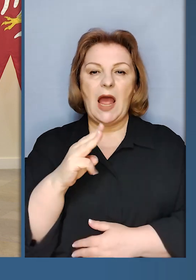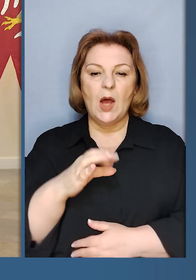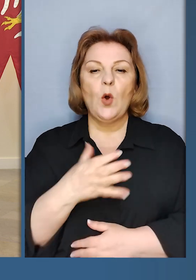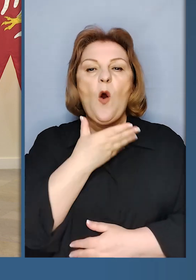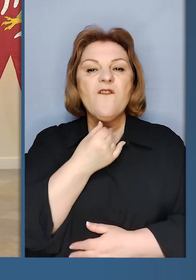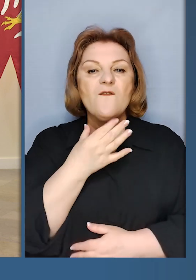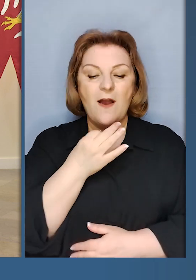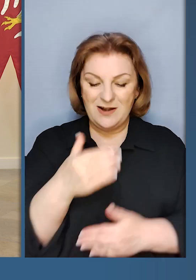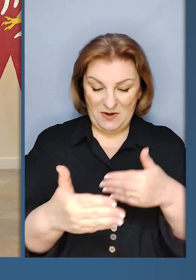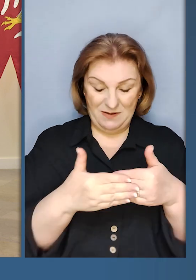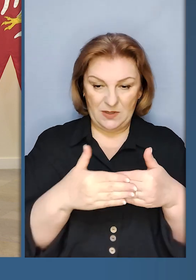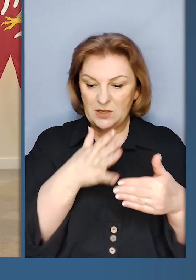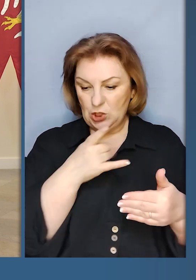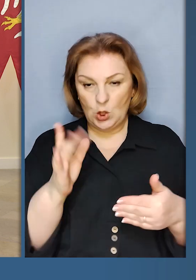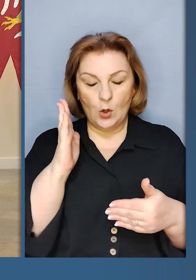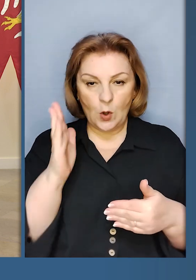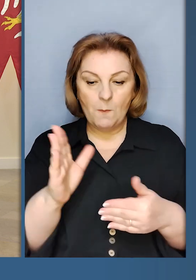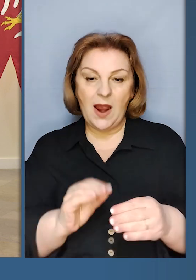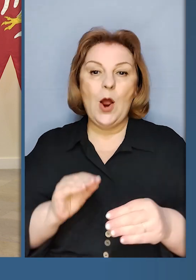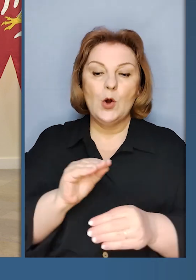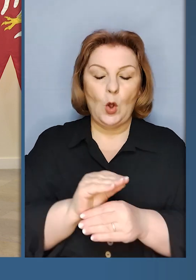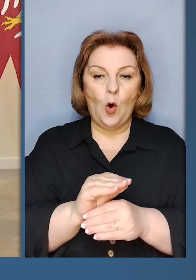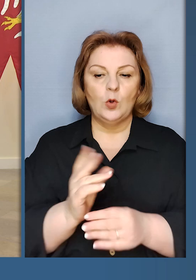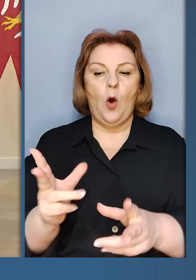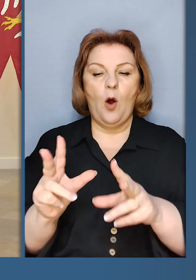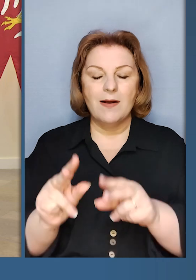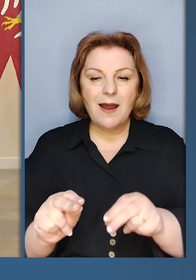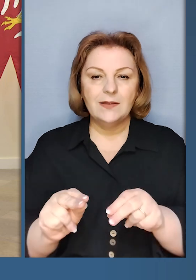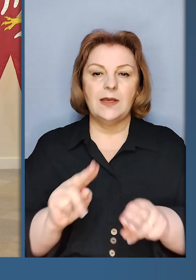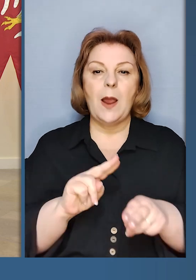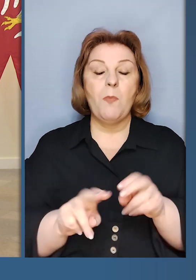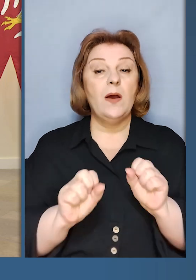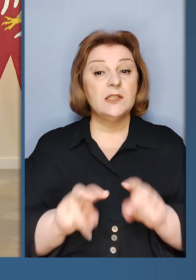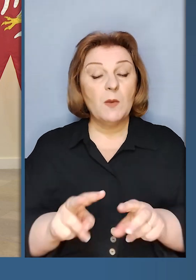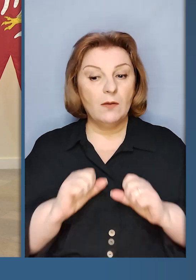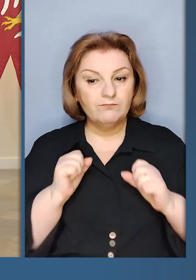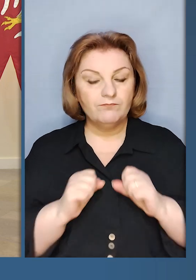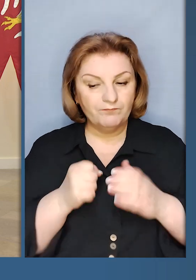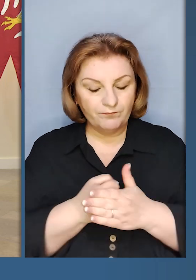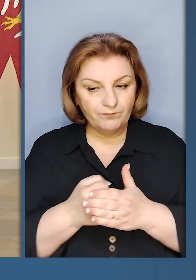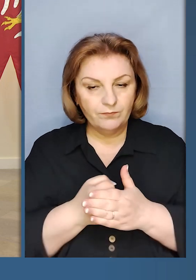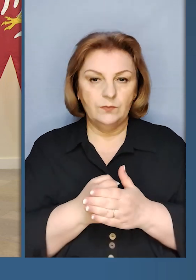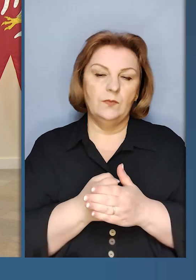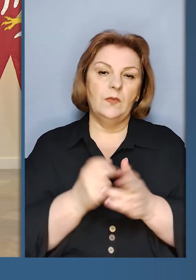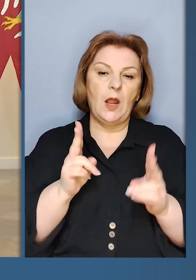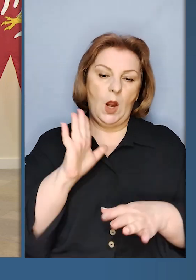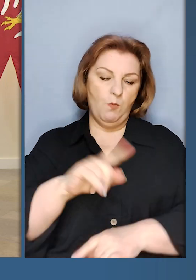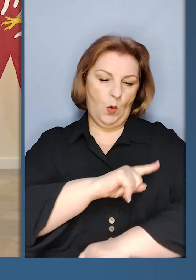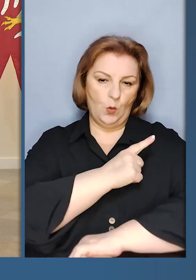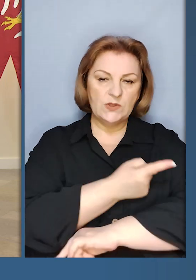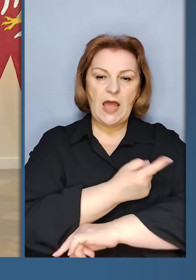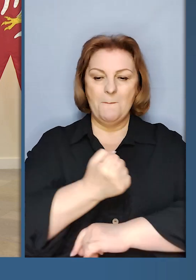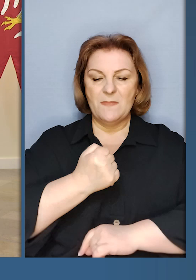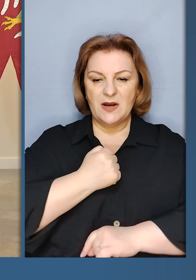буде найближчим часом, додаткові гарантії безпеки, які будуть змістювати